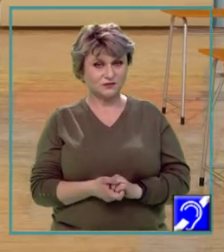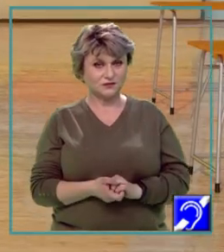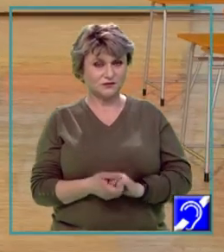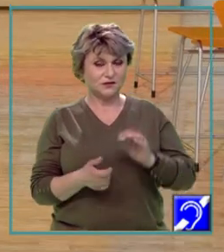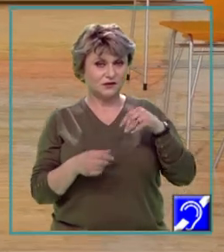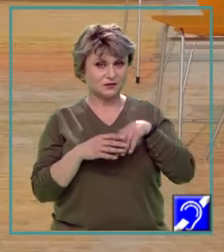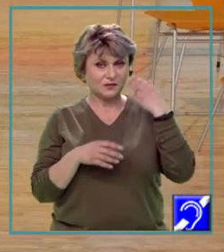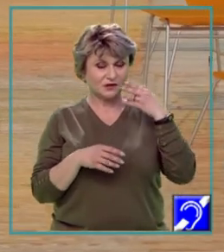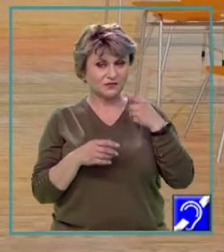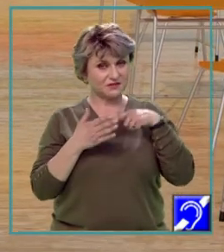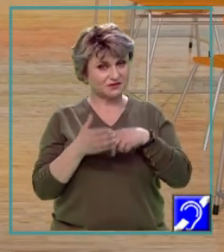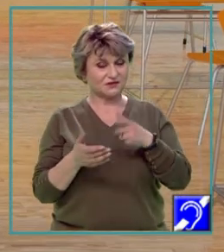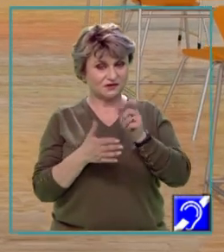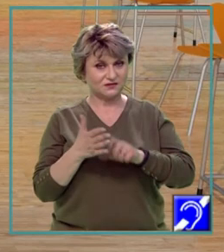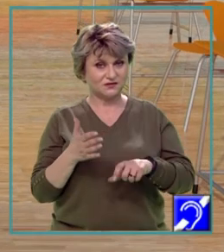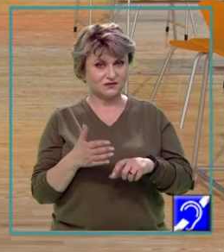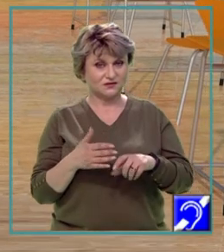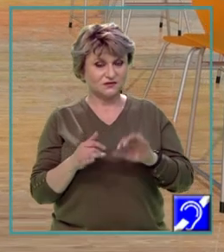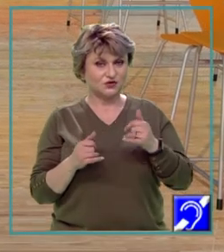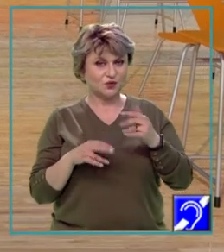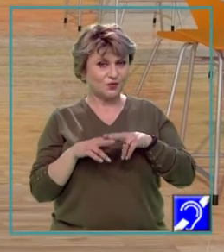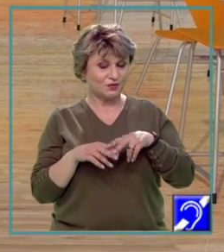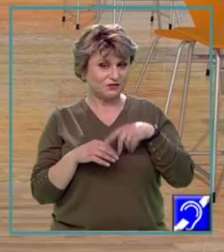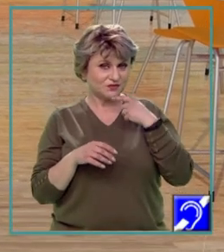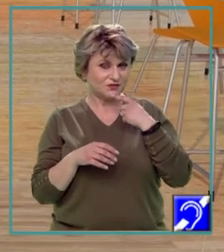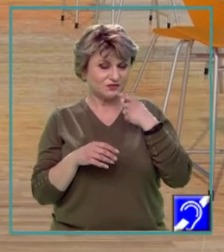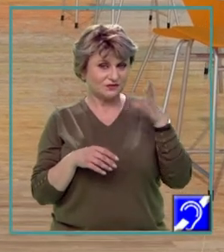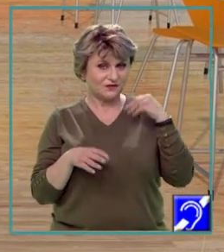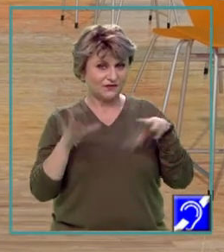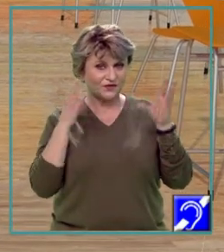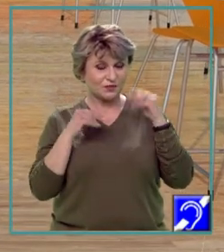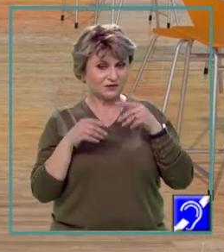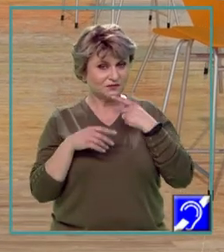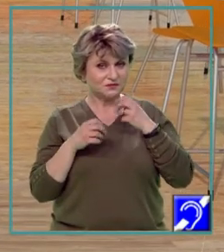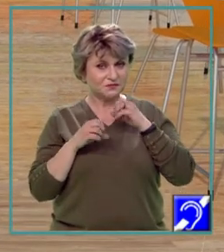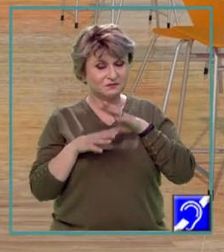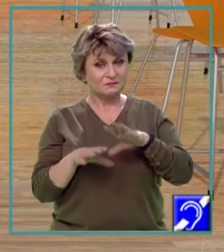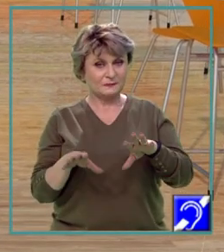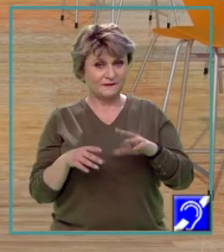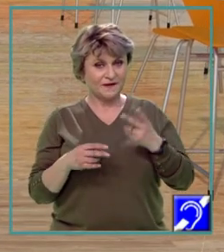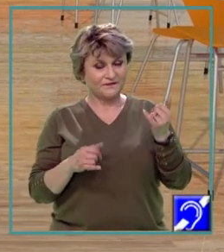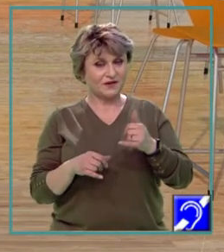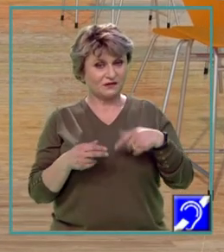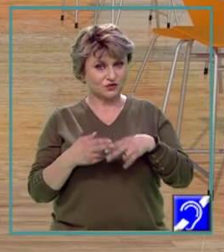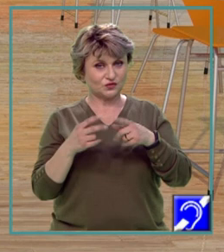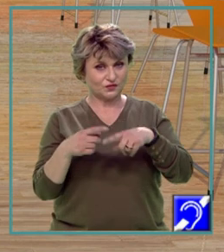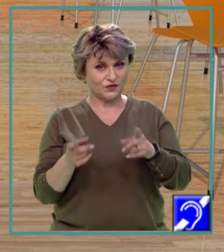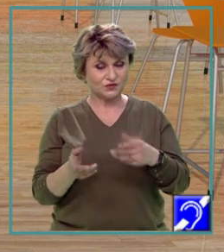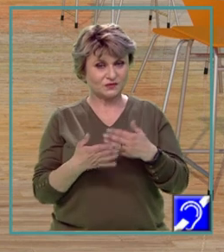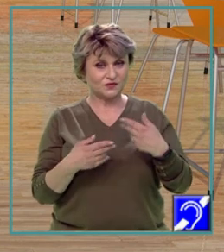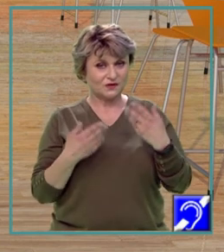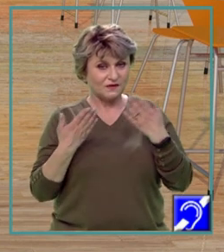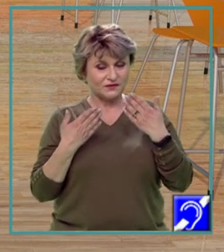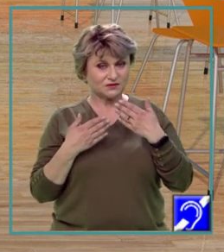În speranța că prezentarea lecției și modul de structurare al informațiilor transmise vin în ajutorul vostru pentru o învățare